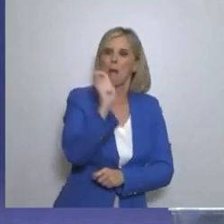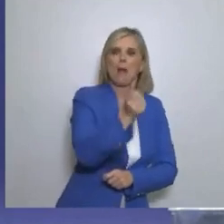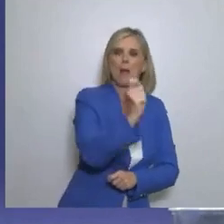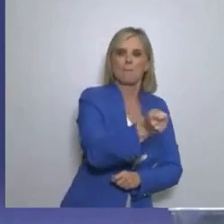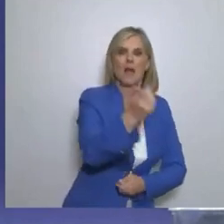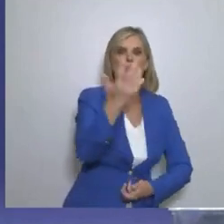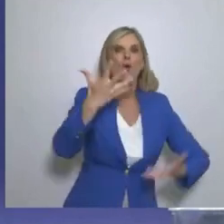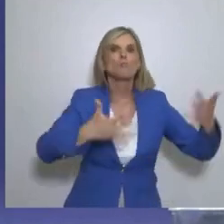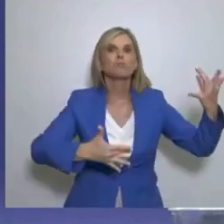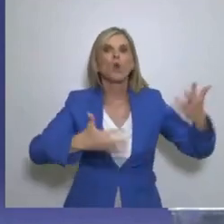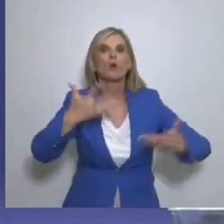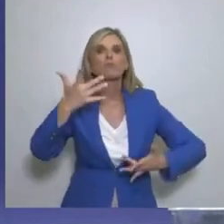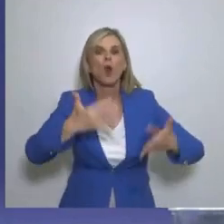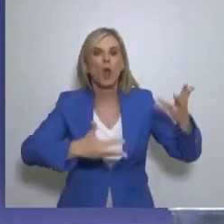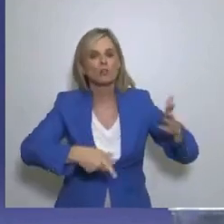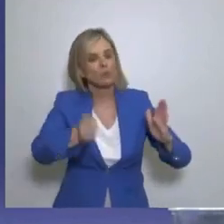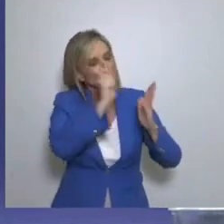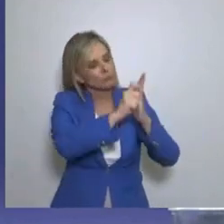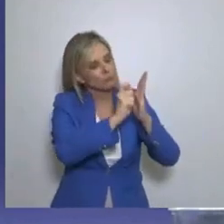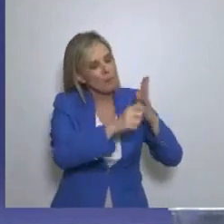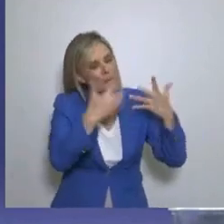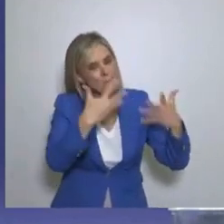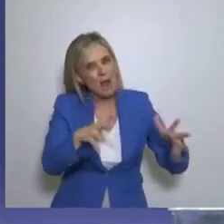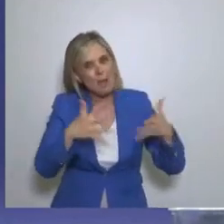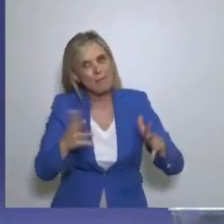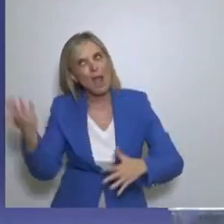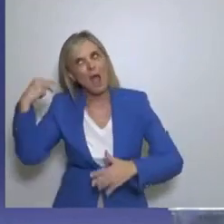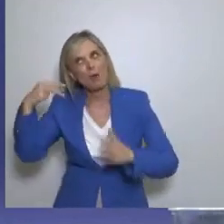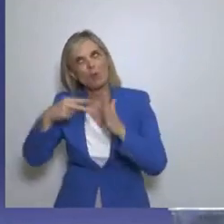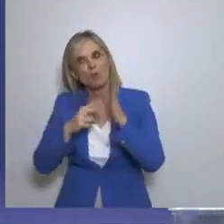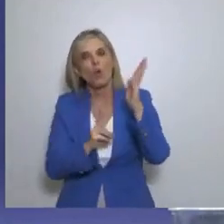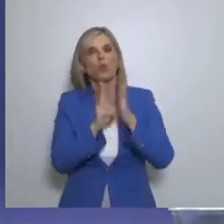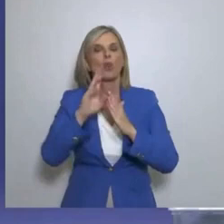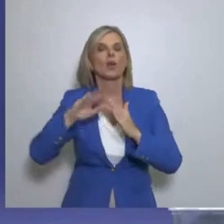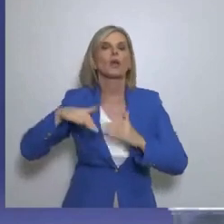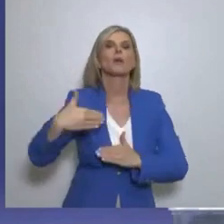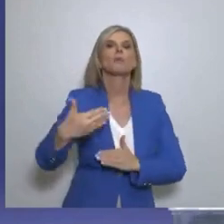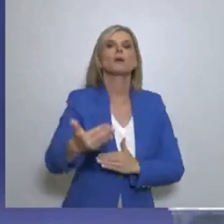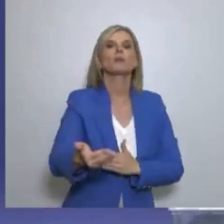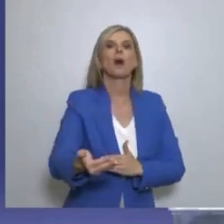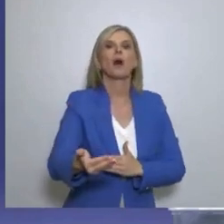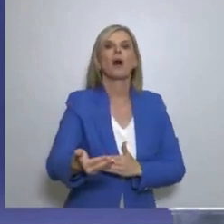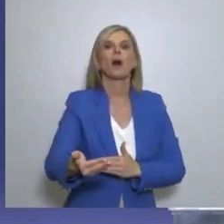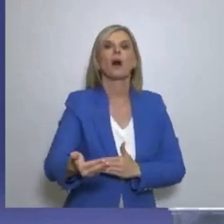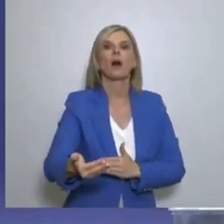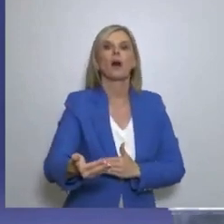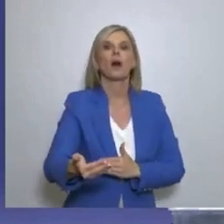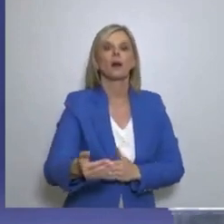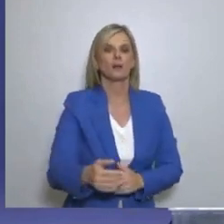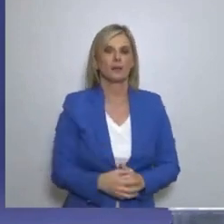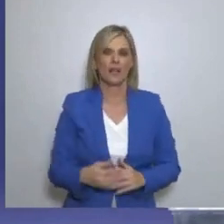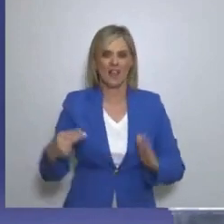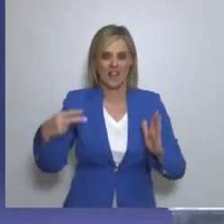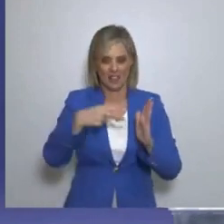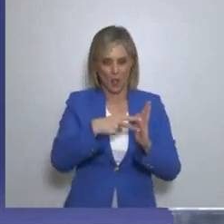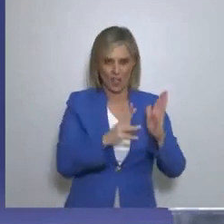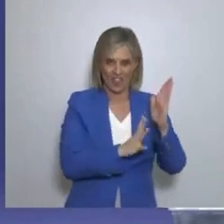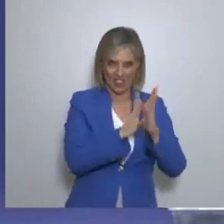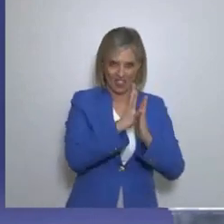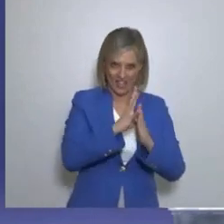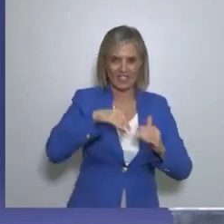στον προϋπολογισμό Και στους απολογισμούς του κράτους Από το 12 και εντεύθεν Μετά το 14 είναι μετρητά καθαρά